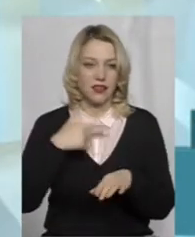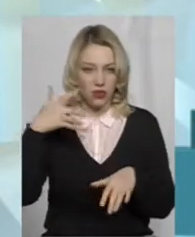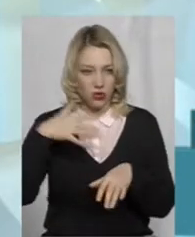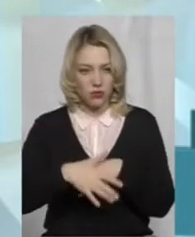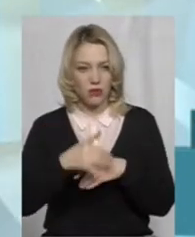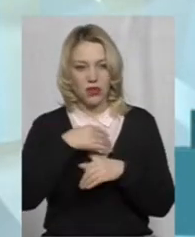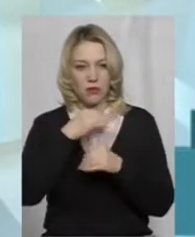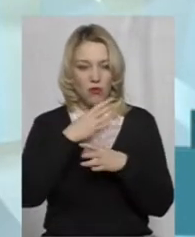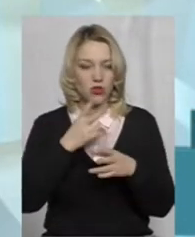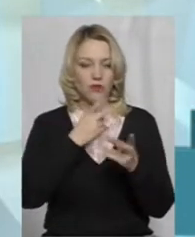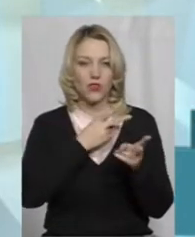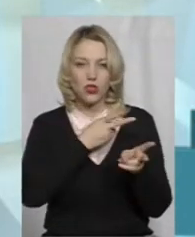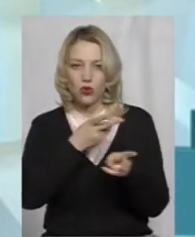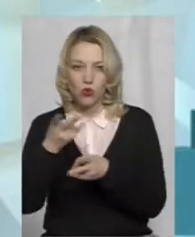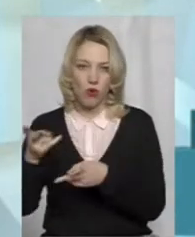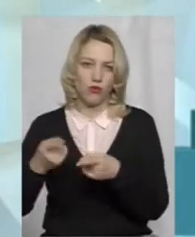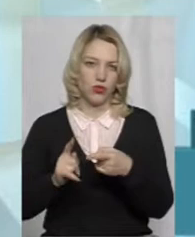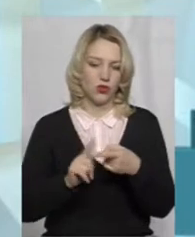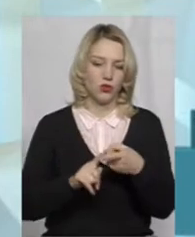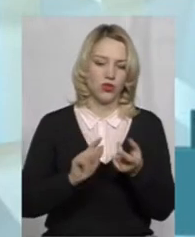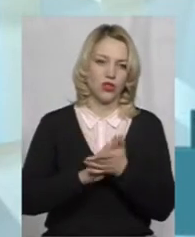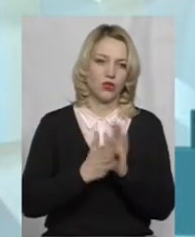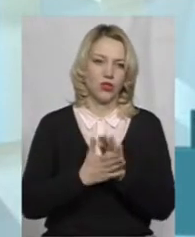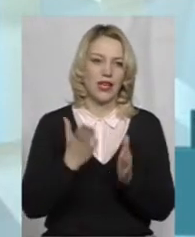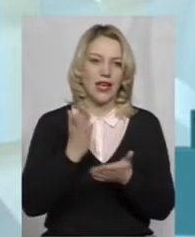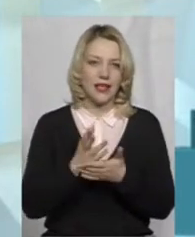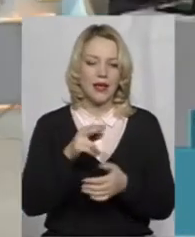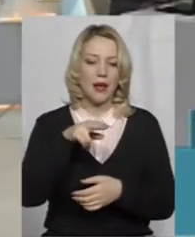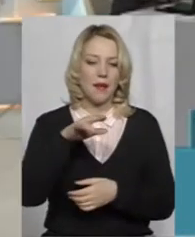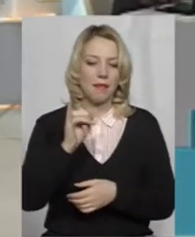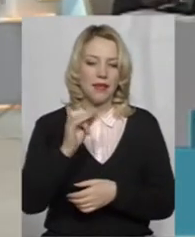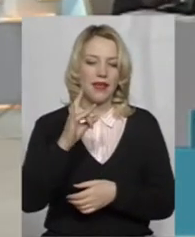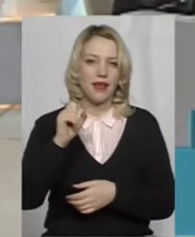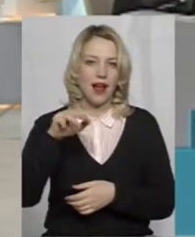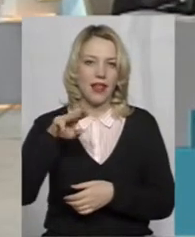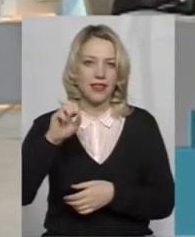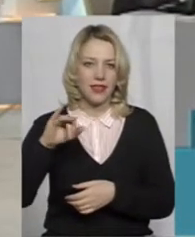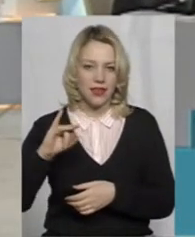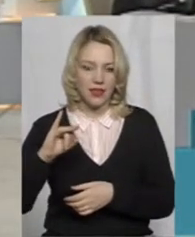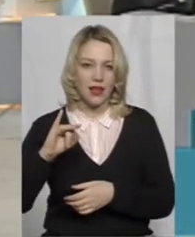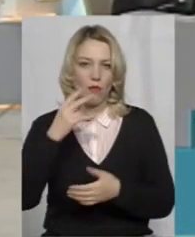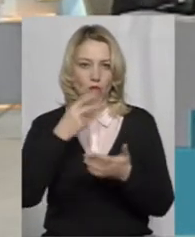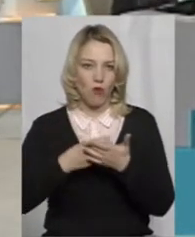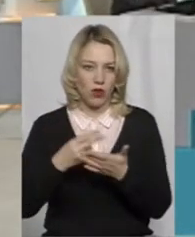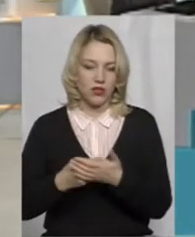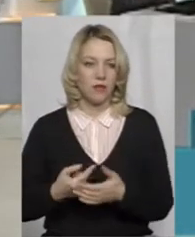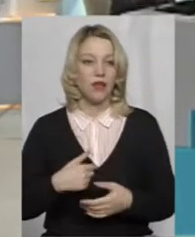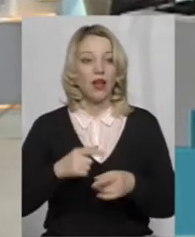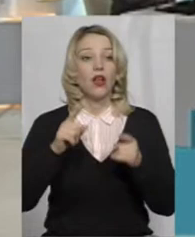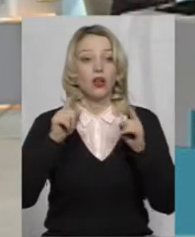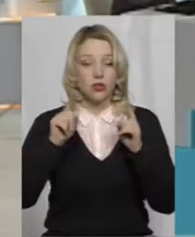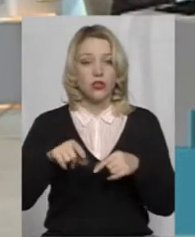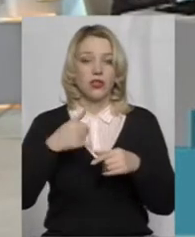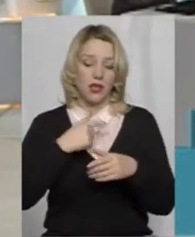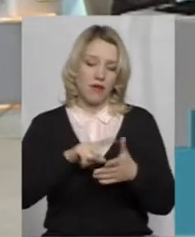не можемо відслідковувати ту ситуацію, що є і пиратський показ. Тоді я поставлю ось таке запитання. Як